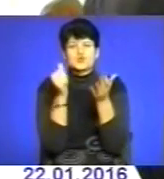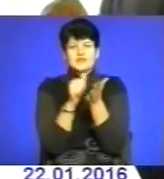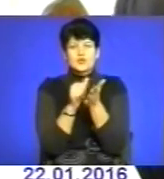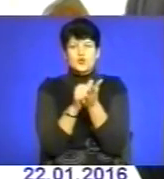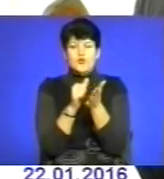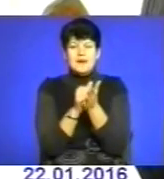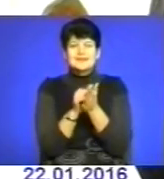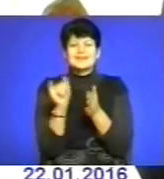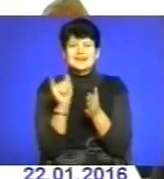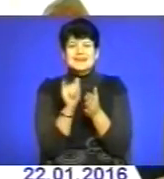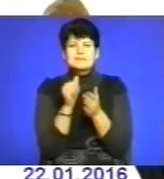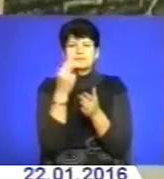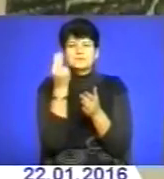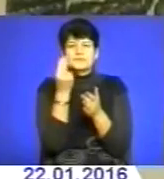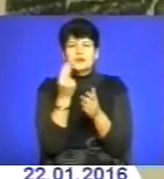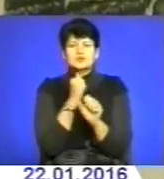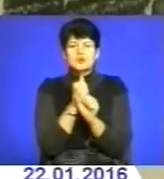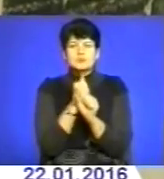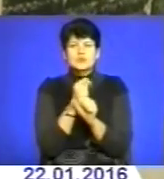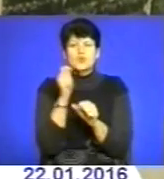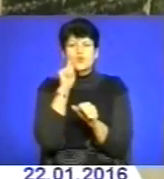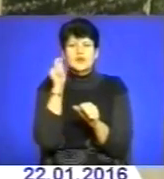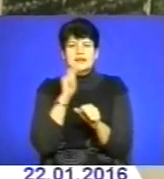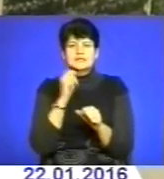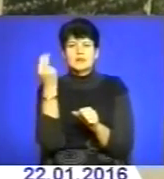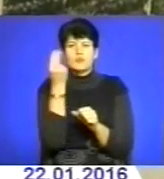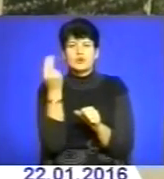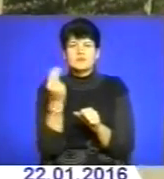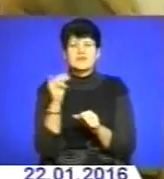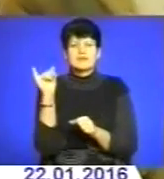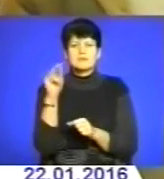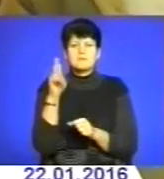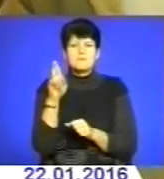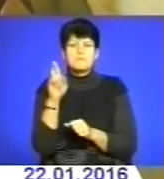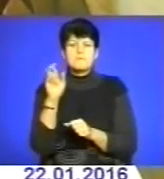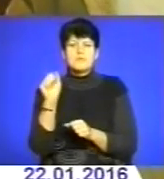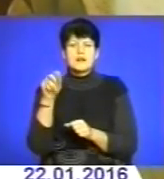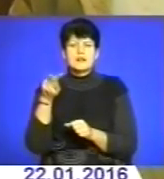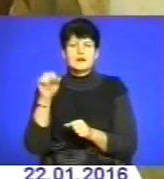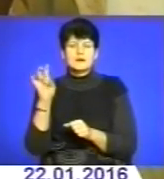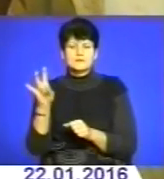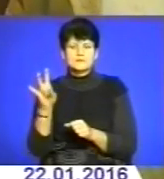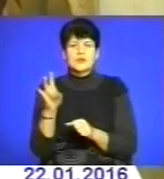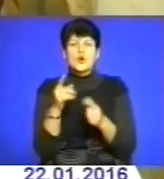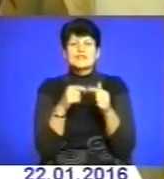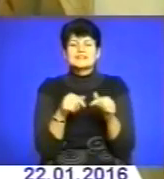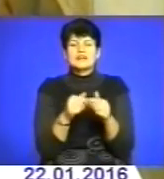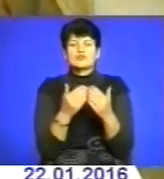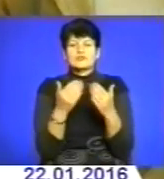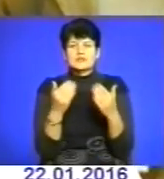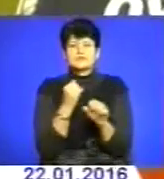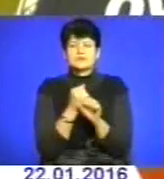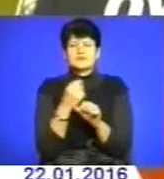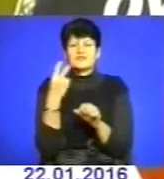а також графічні роботи, виконані українським художником Іваном Баланом. Організатор виставки Нестор Мизак видав 22